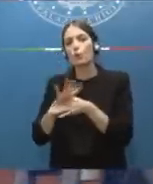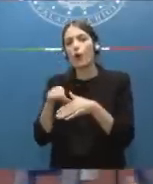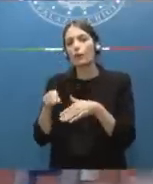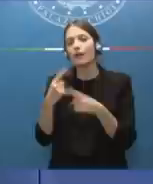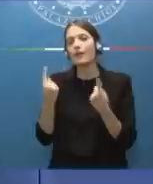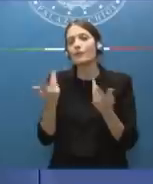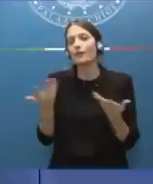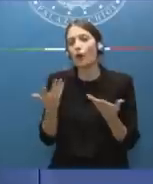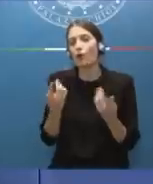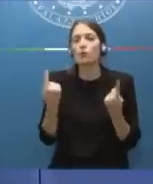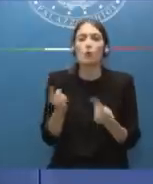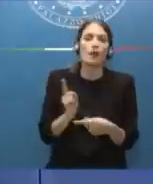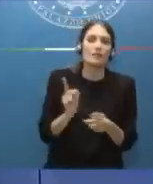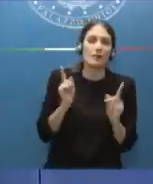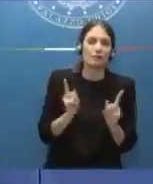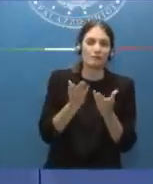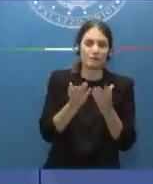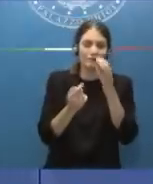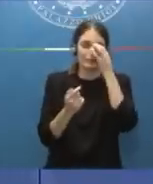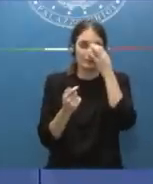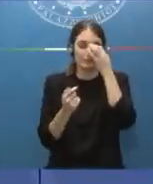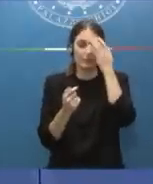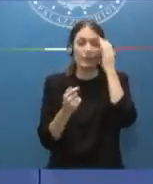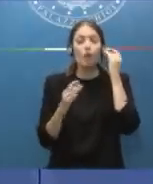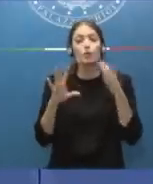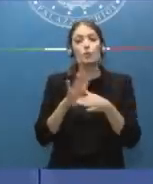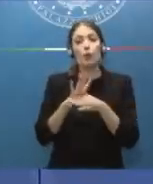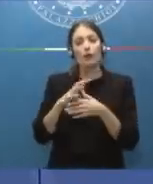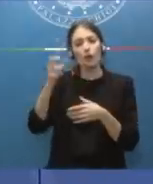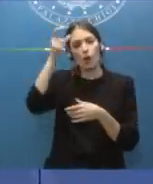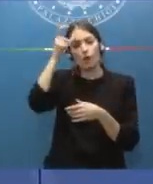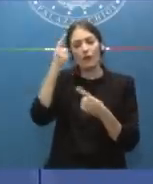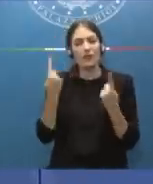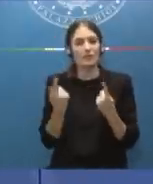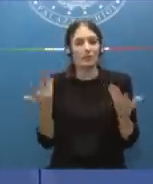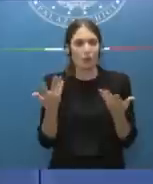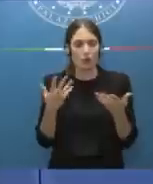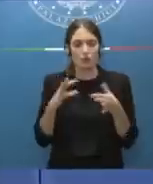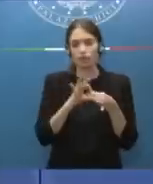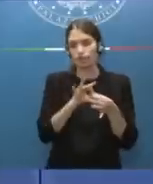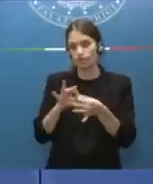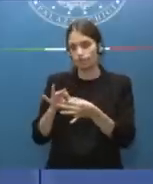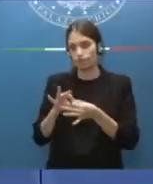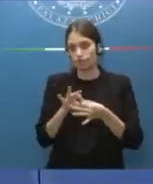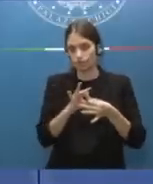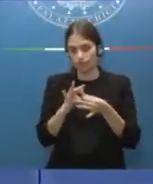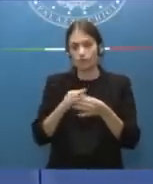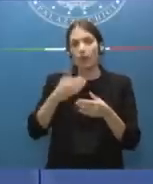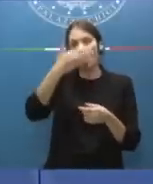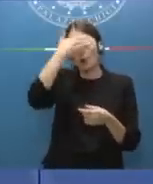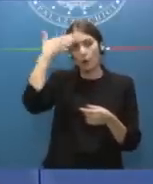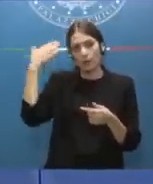evidentemente? Grazie. Allora, mi aspetto dalla mia squadra di governo compattezza su tutto, lealtà.